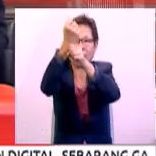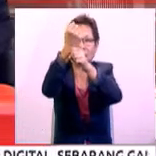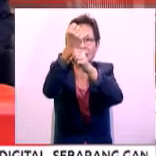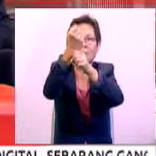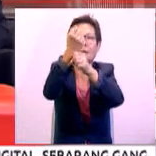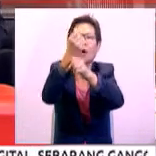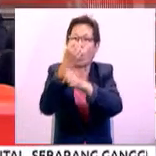negara.